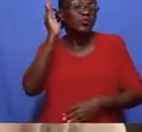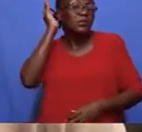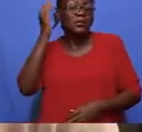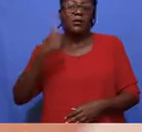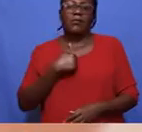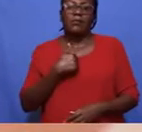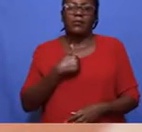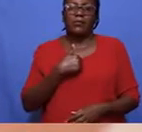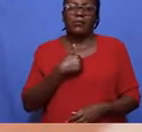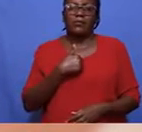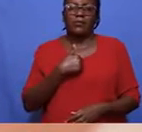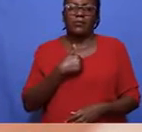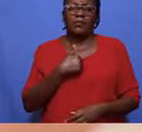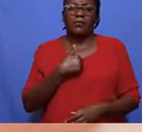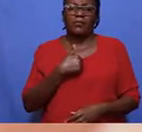mimi